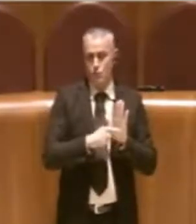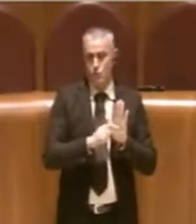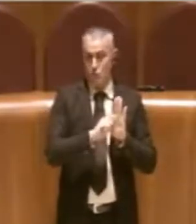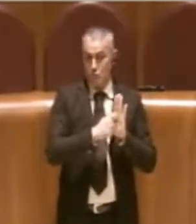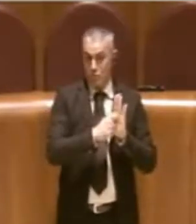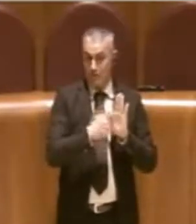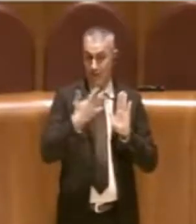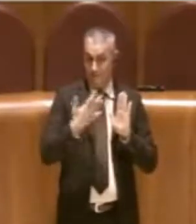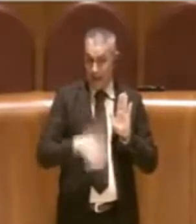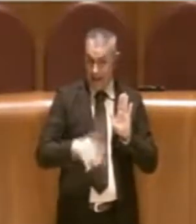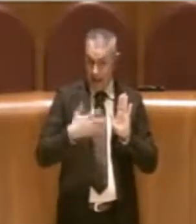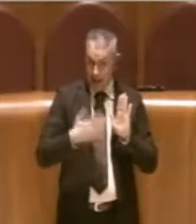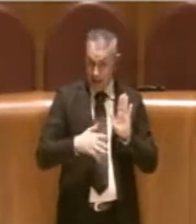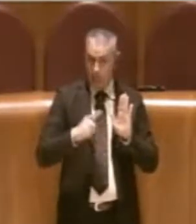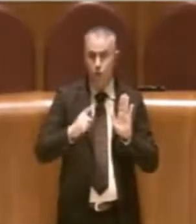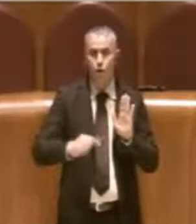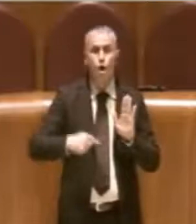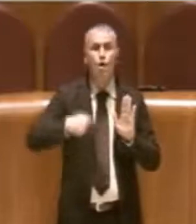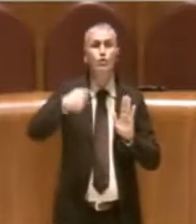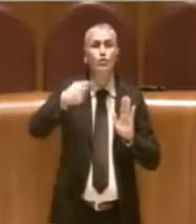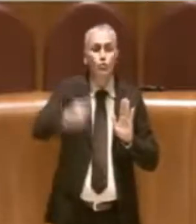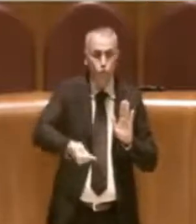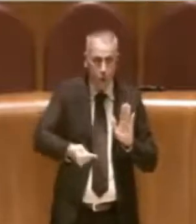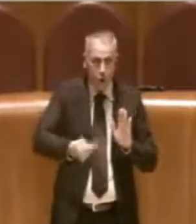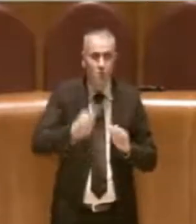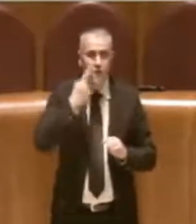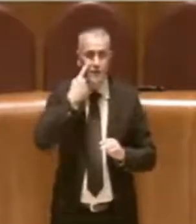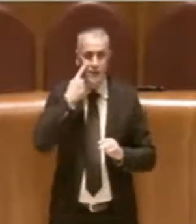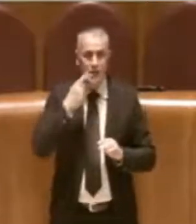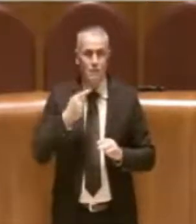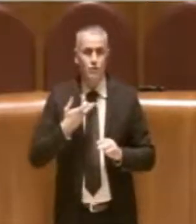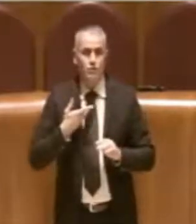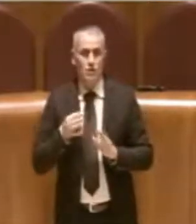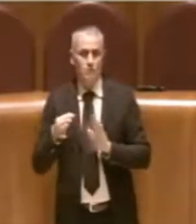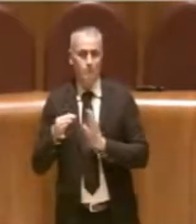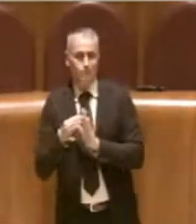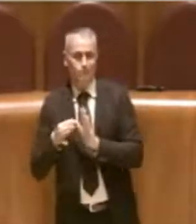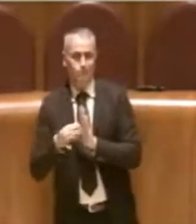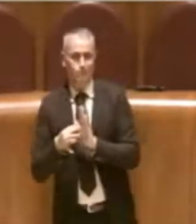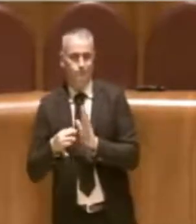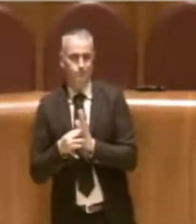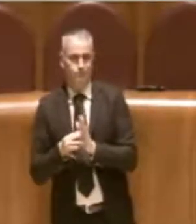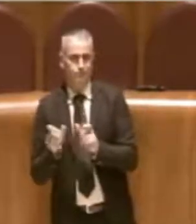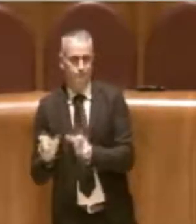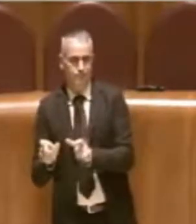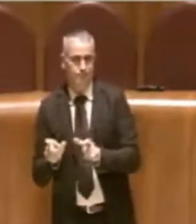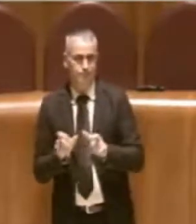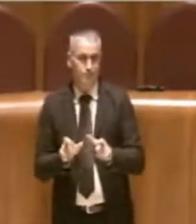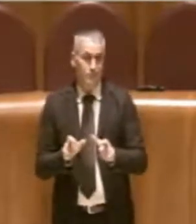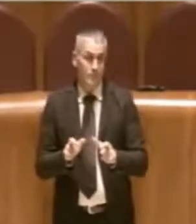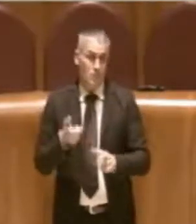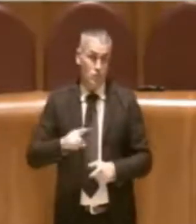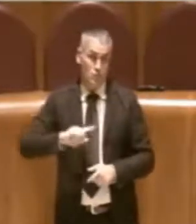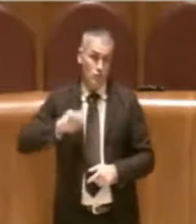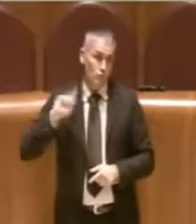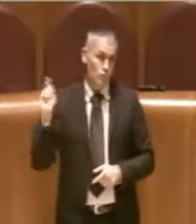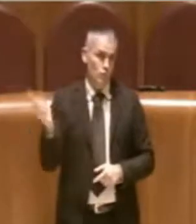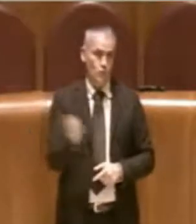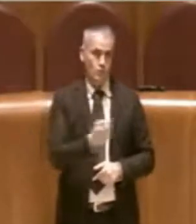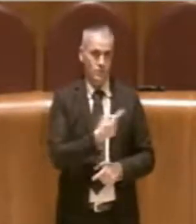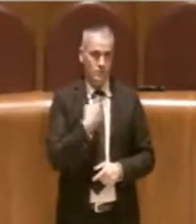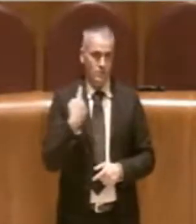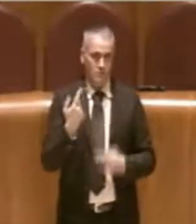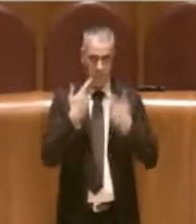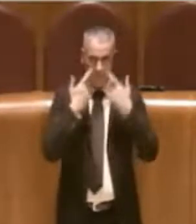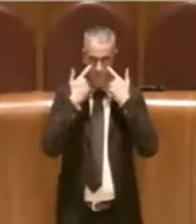e poi fisseremo bene i paletti sui quali tutti noi siamo molto attenti,